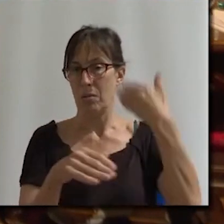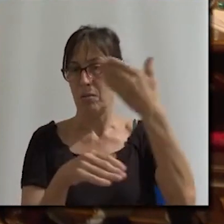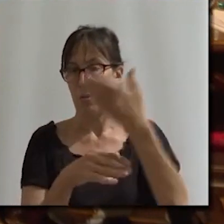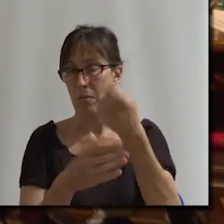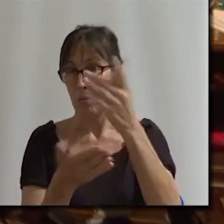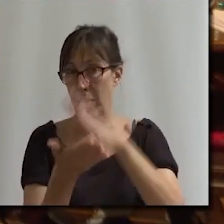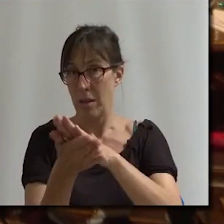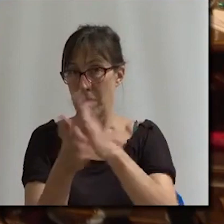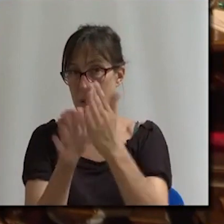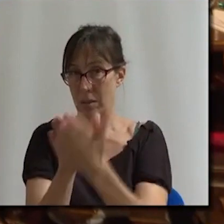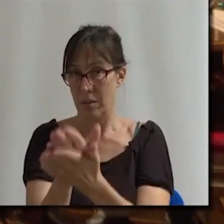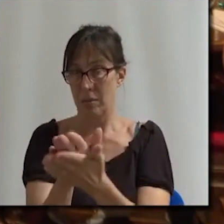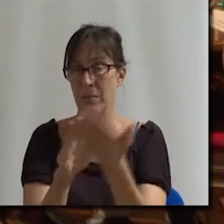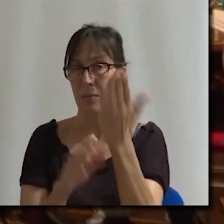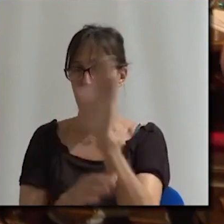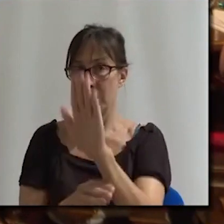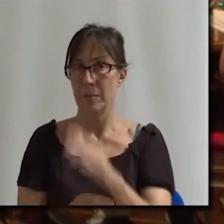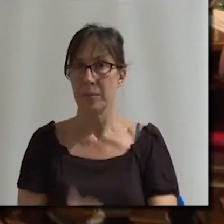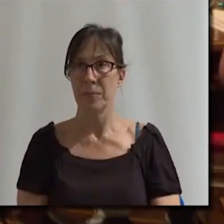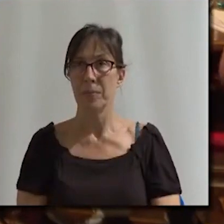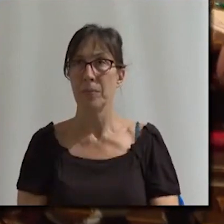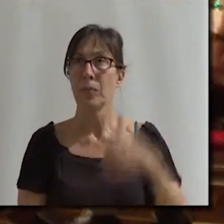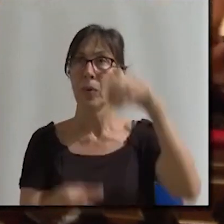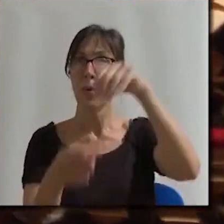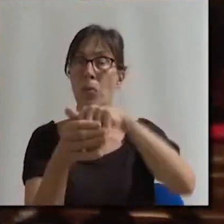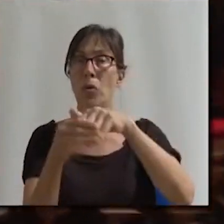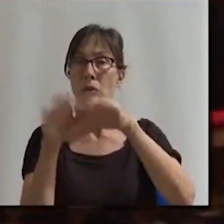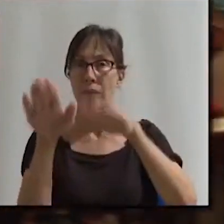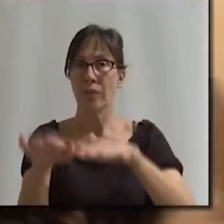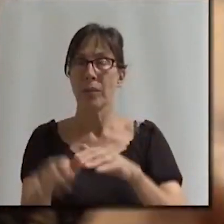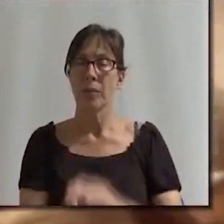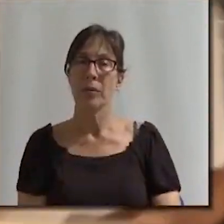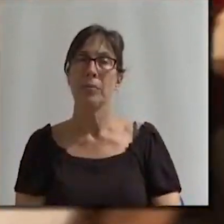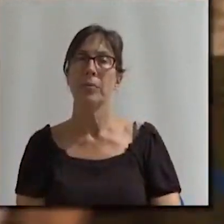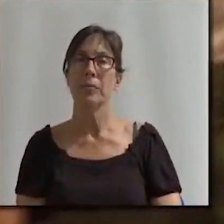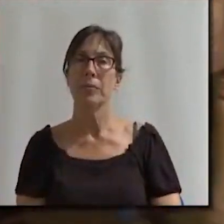de govern sol amb els regidors del partit liderat per Josep Anglada.